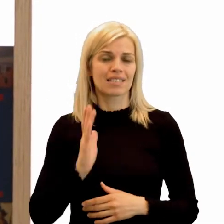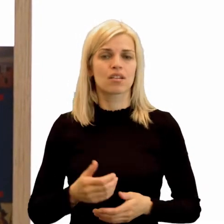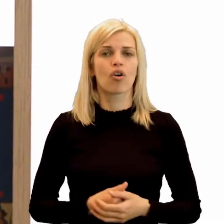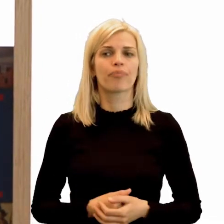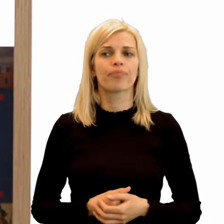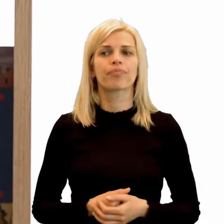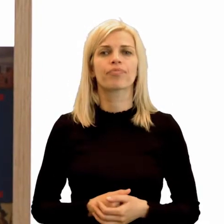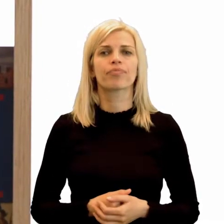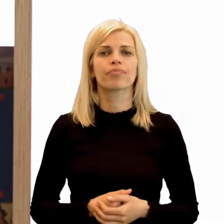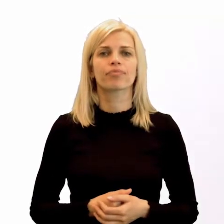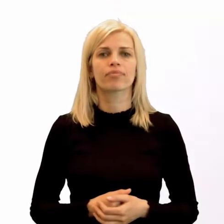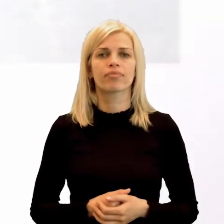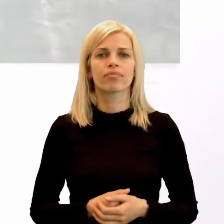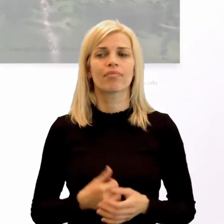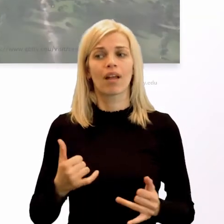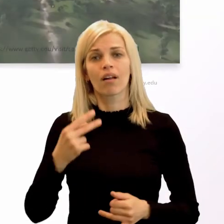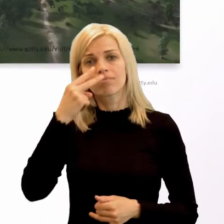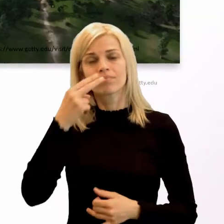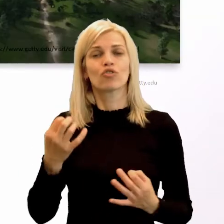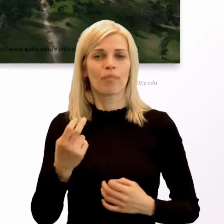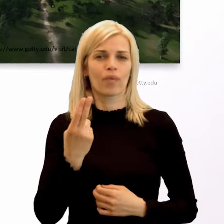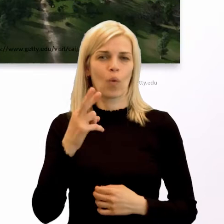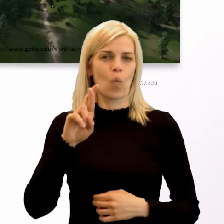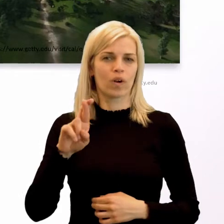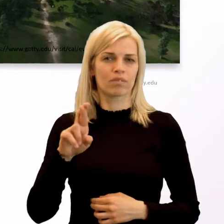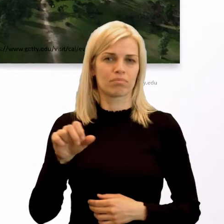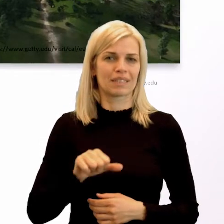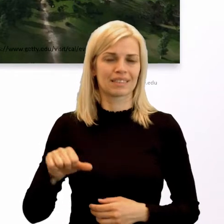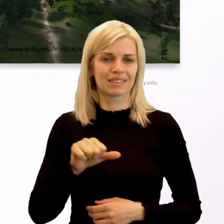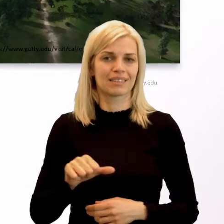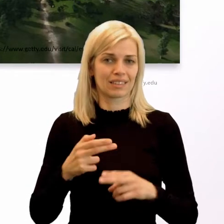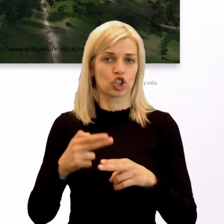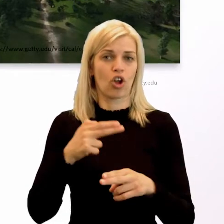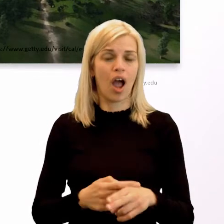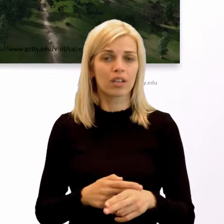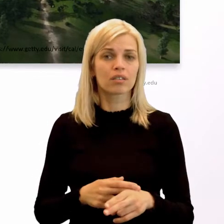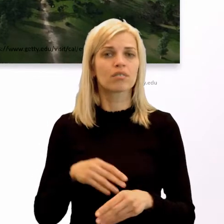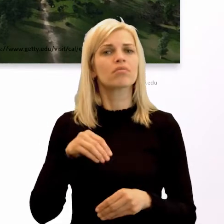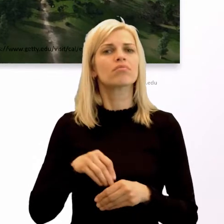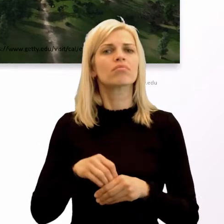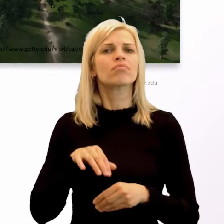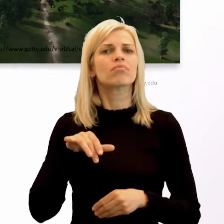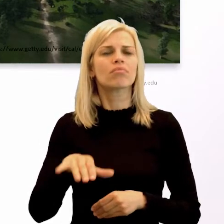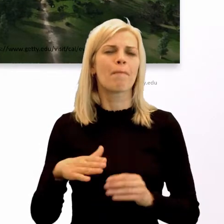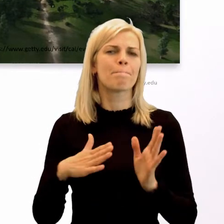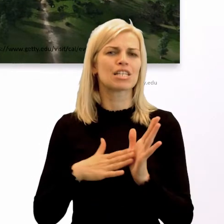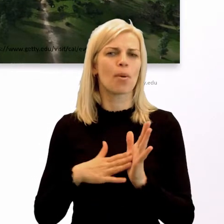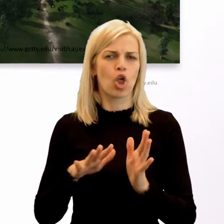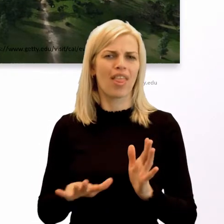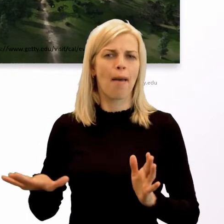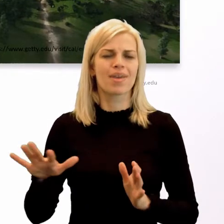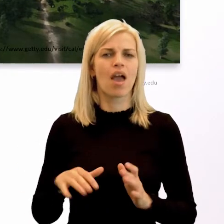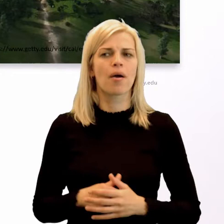Vspomínate si, na čo sa dívate? Dívate sa na Úr. Je to meský štát, ktorý sa nachádzal v povodí rieky Mezopotamia.